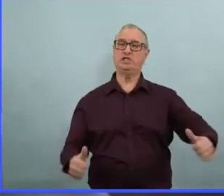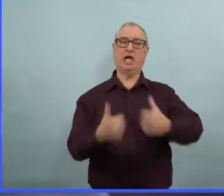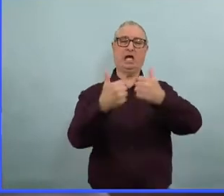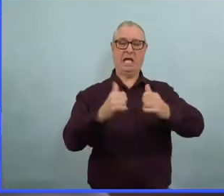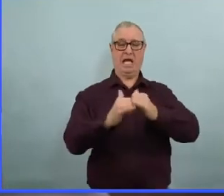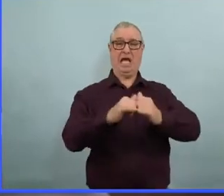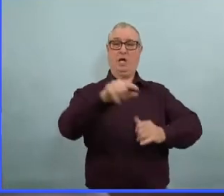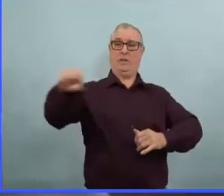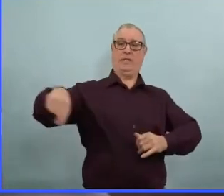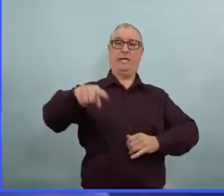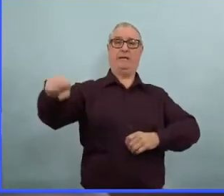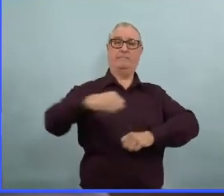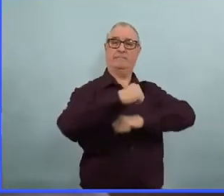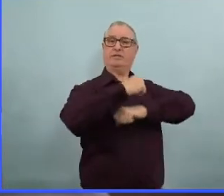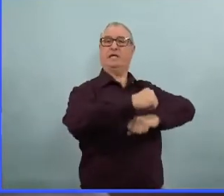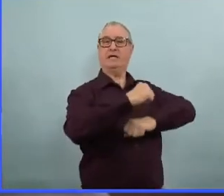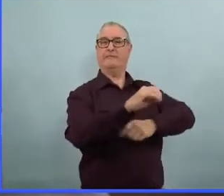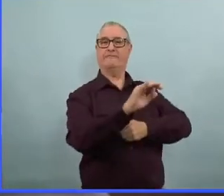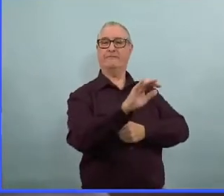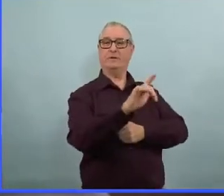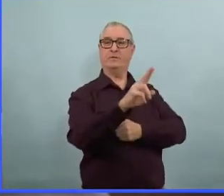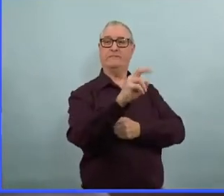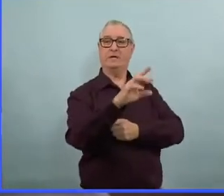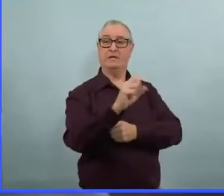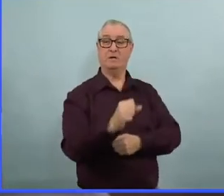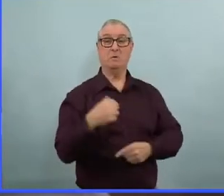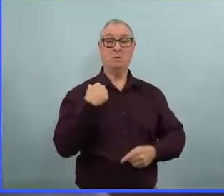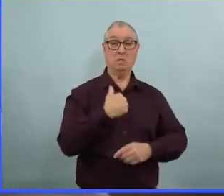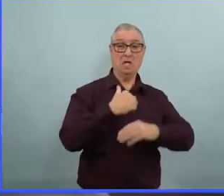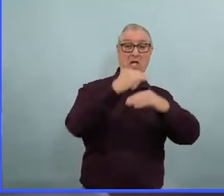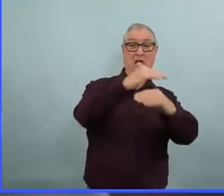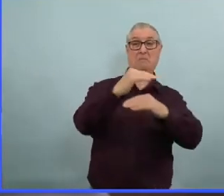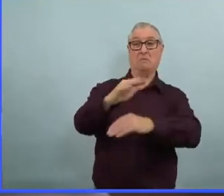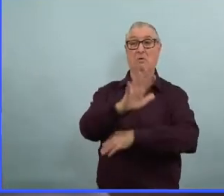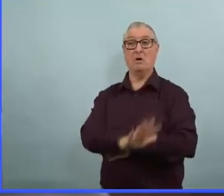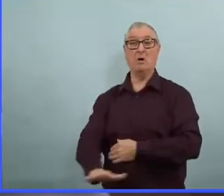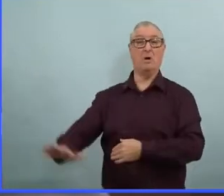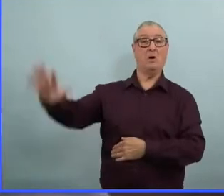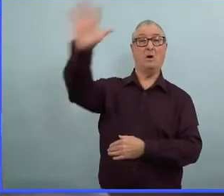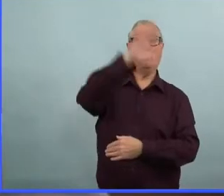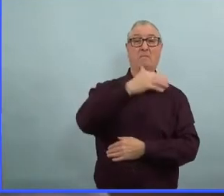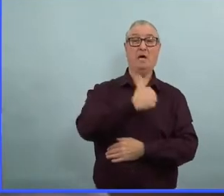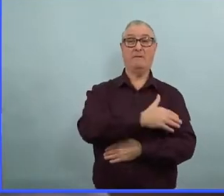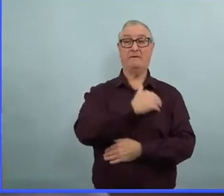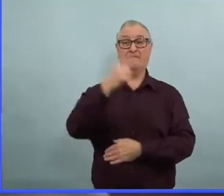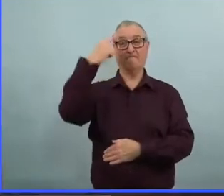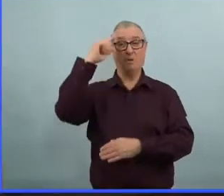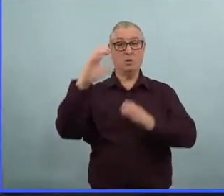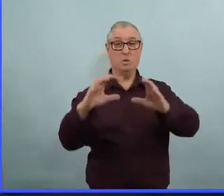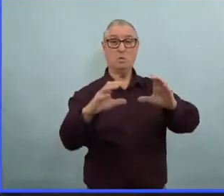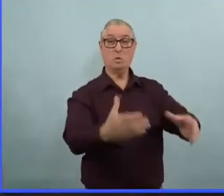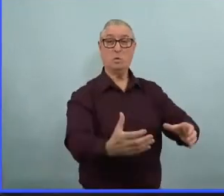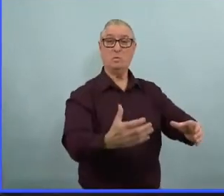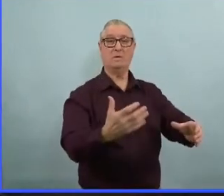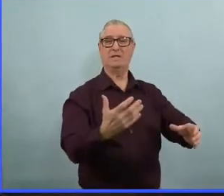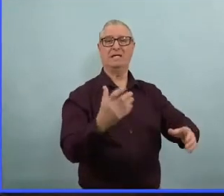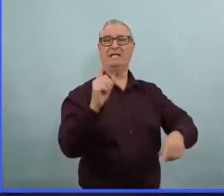être en limitant la vie de l'ensemble de la population pour toujours. À un moment, il nous faut sortir de ça.